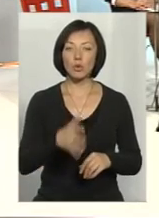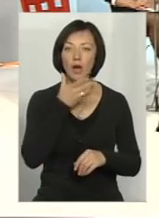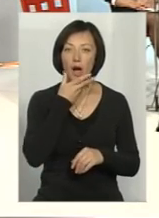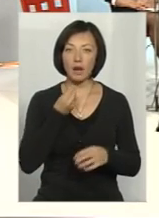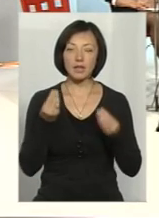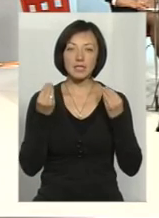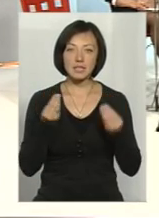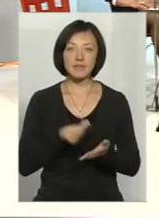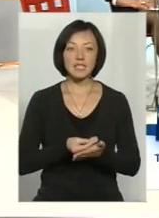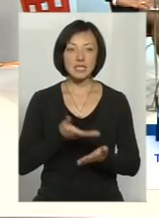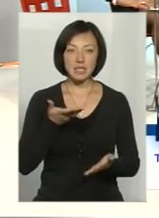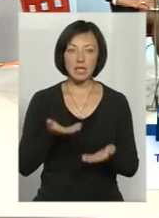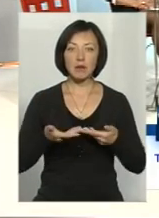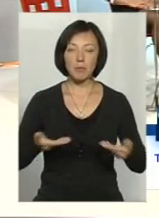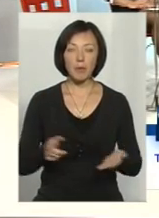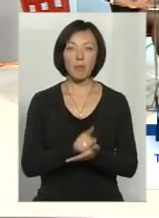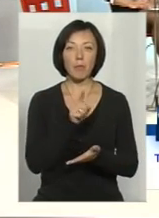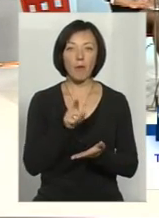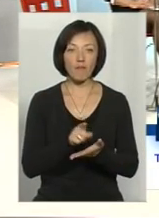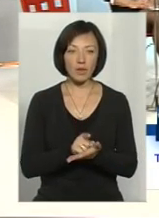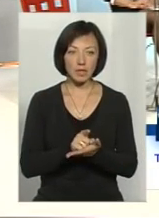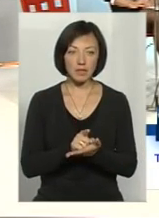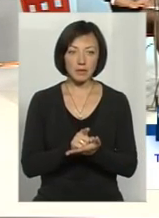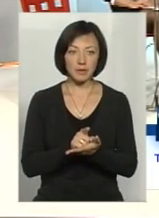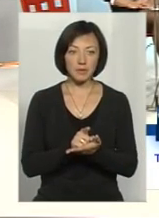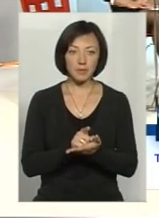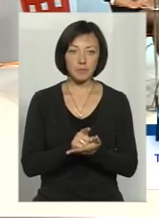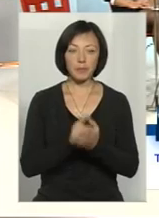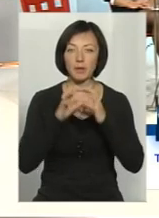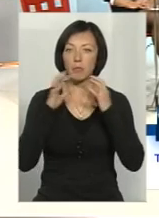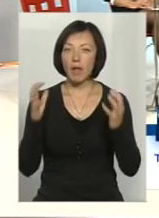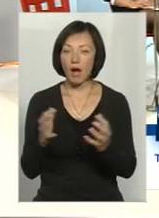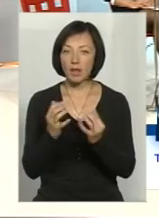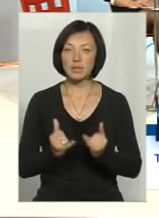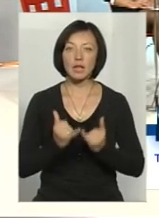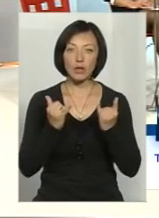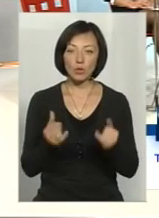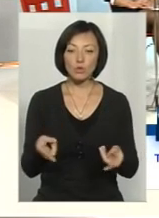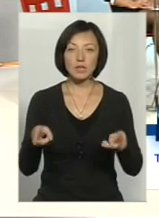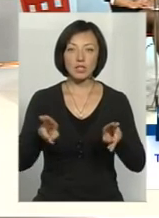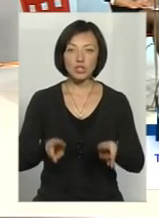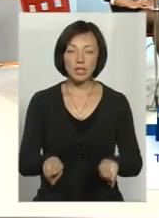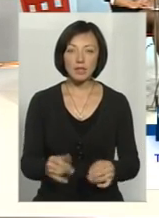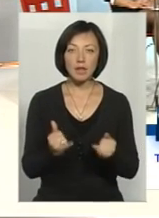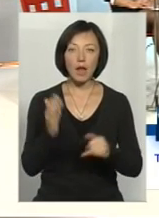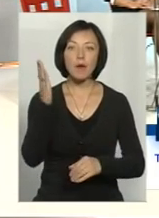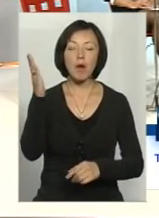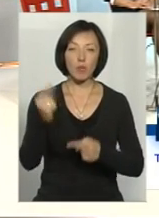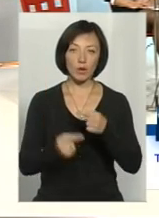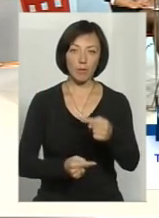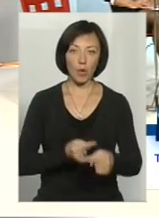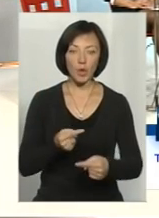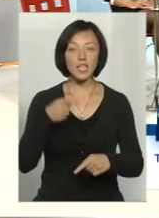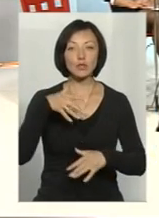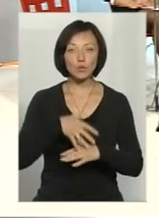красиві, цині, які ми повинні плекати для того, щоб вони залишилися для майбутніх поколінь. І